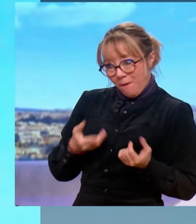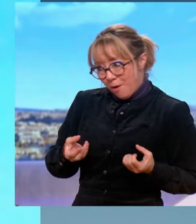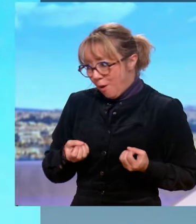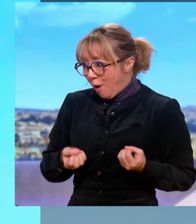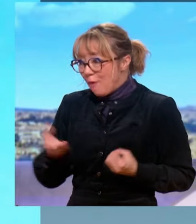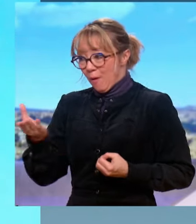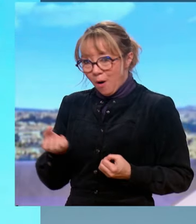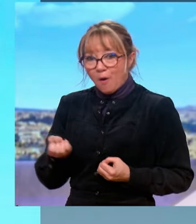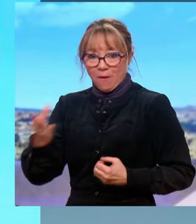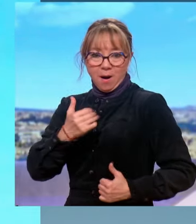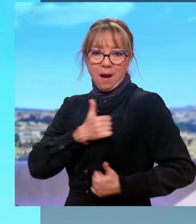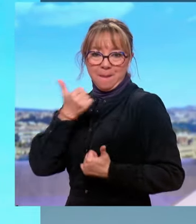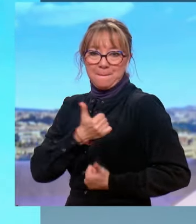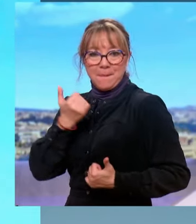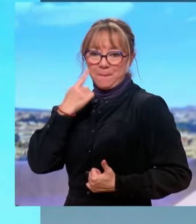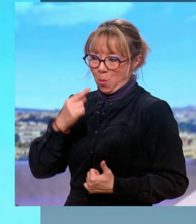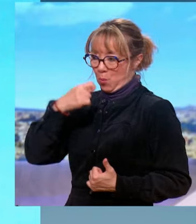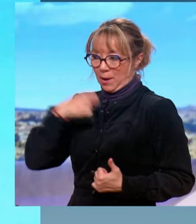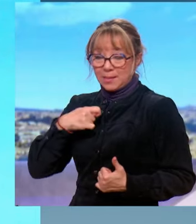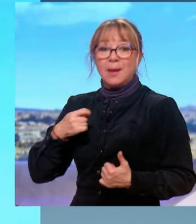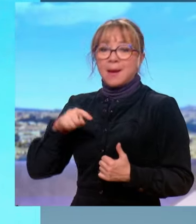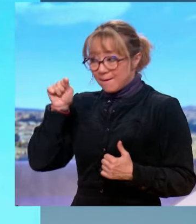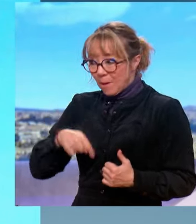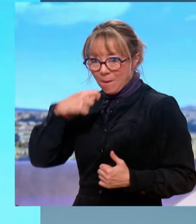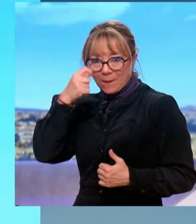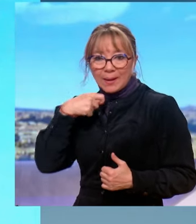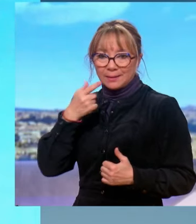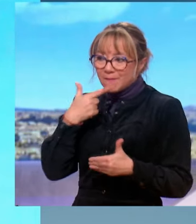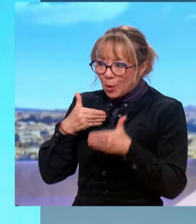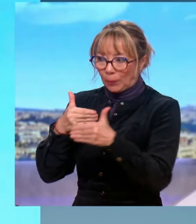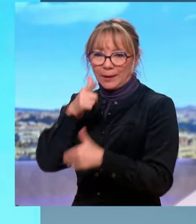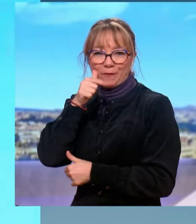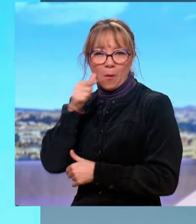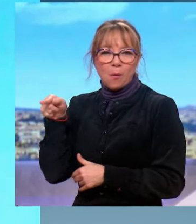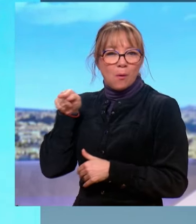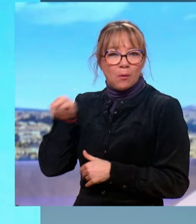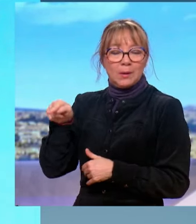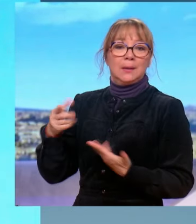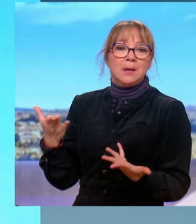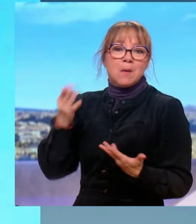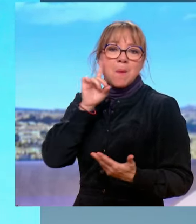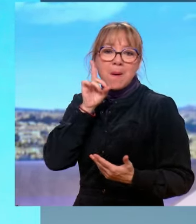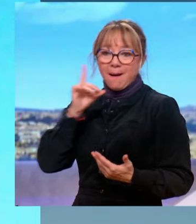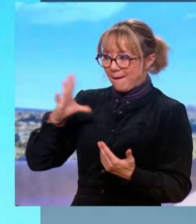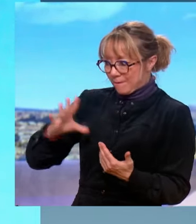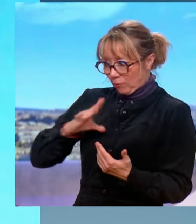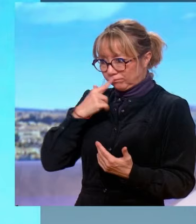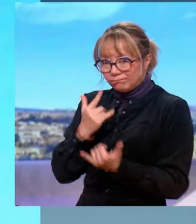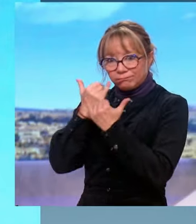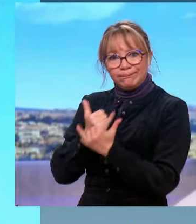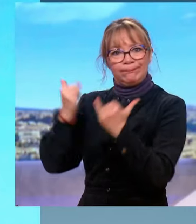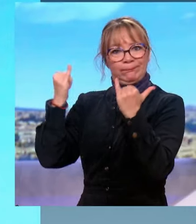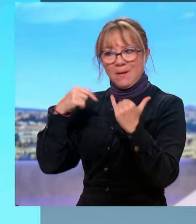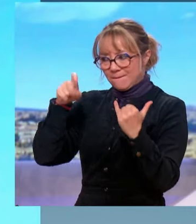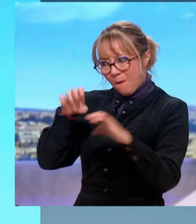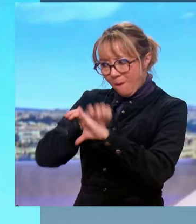que les Européens, collectivement, poursuivent l'effort qui a été le leur, qui a été important, qui a un réveil pour les Européens, qui avaient cessé de penser la puissance. Il faut que les